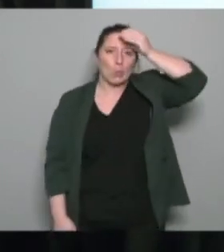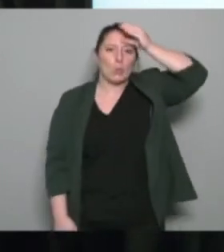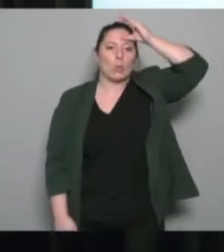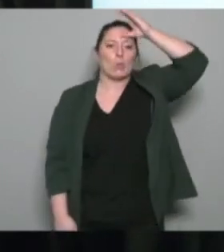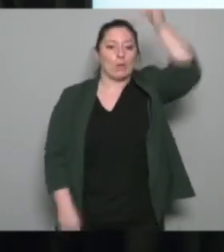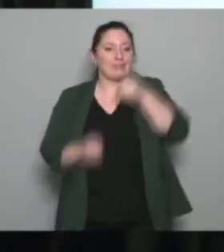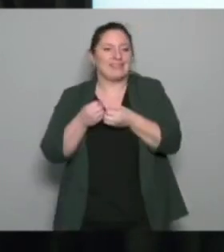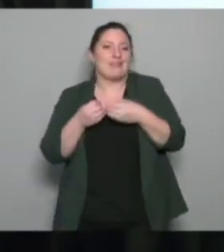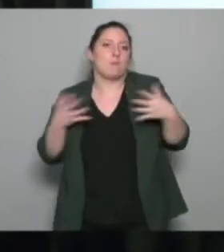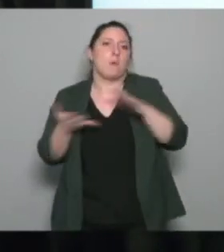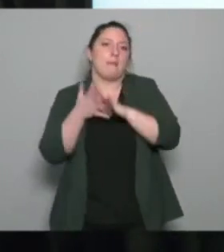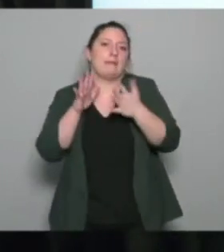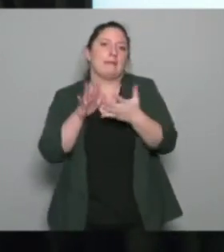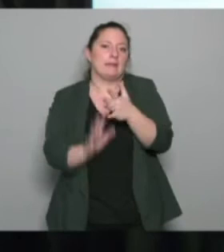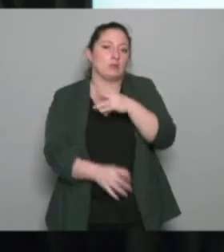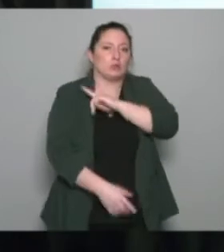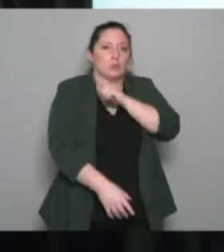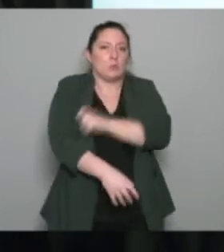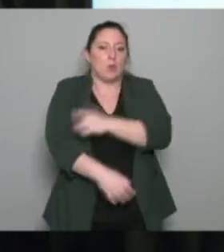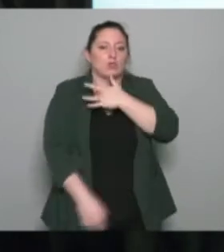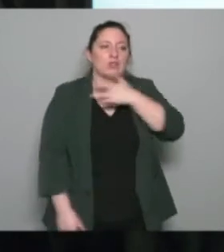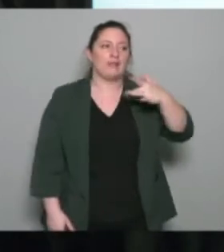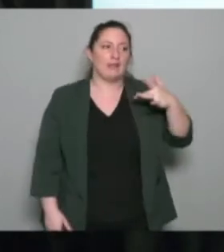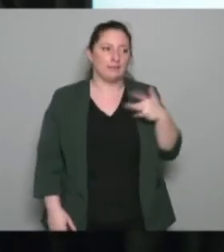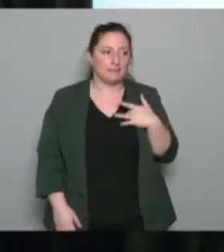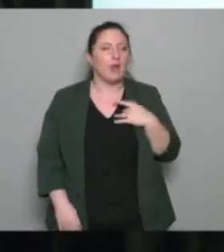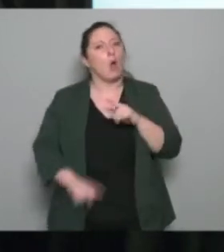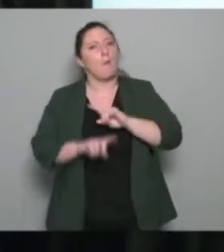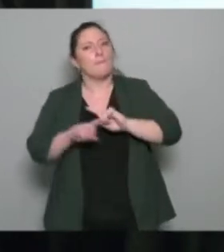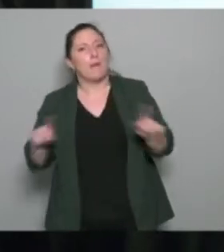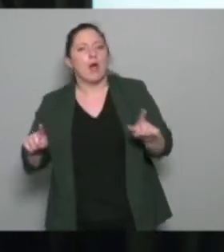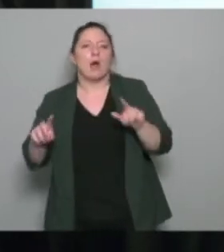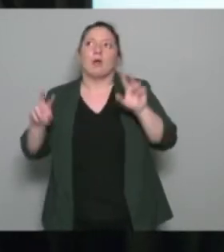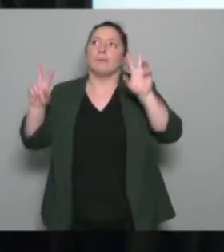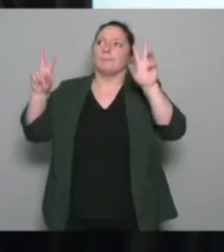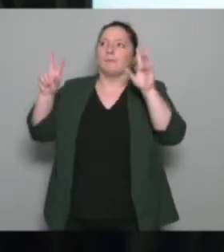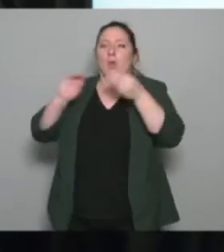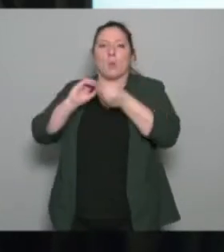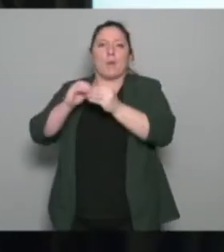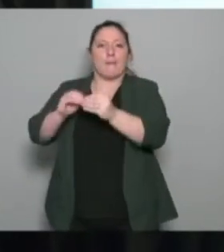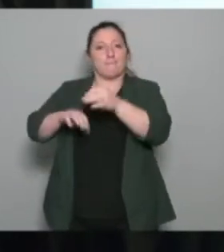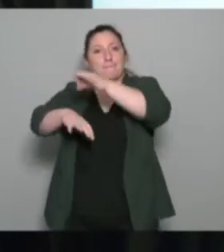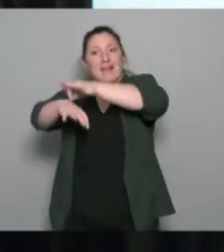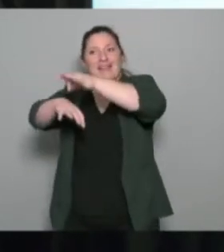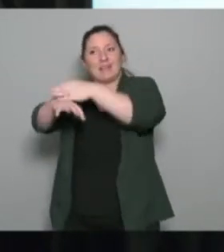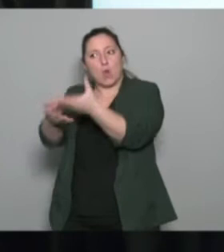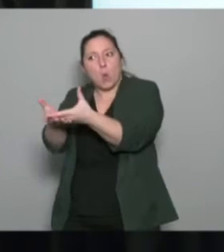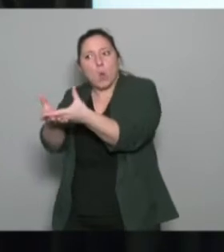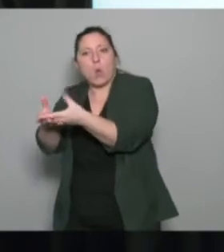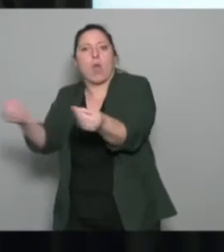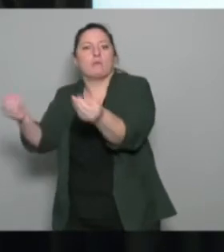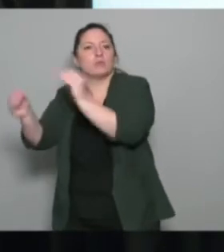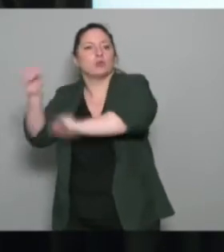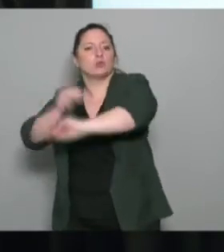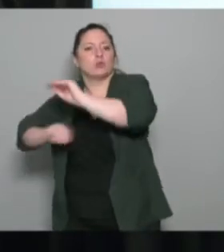développement de la pratique du sport santé alors pas sur l'aspect guérison comme ça a été évoqué tout à l'heure et d'ailleurs moi je